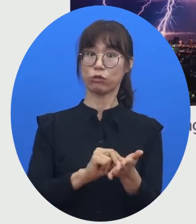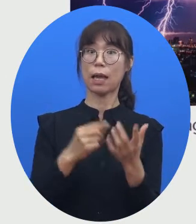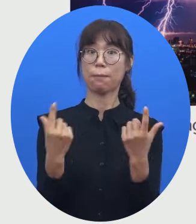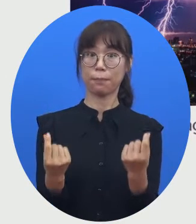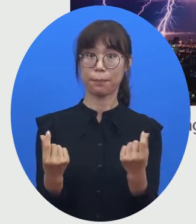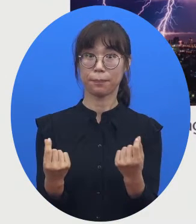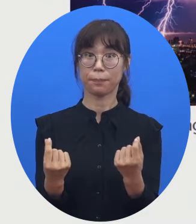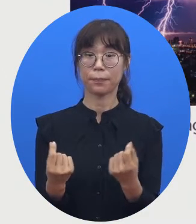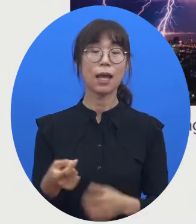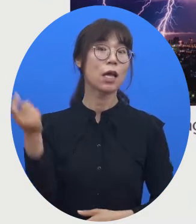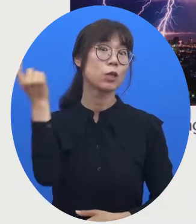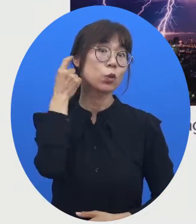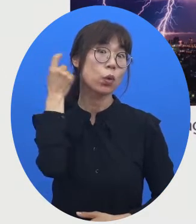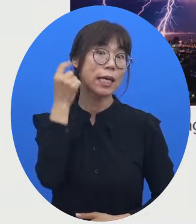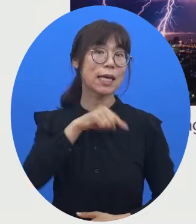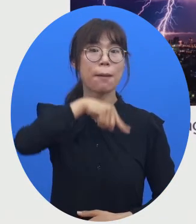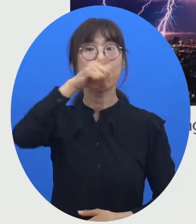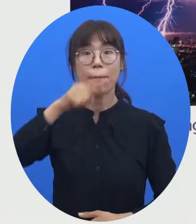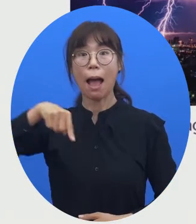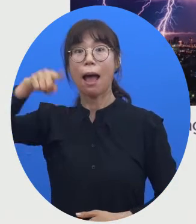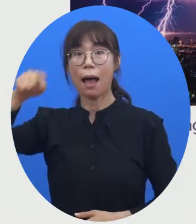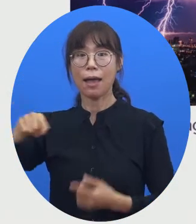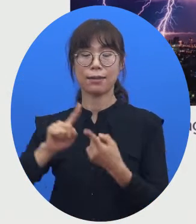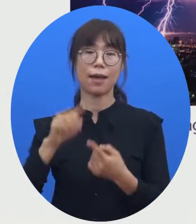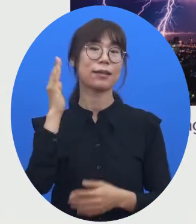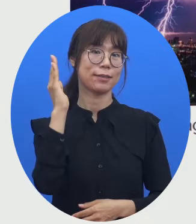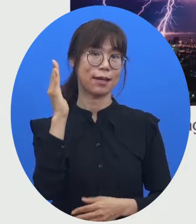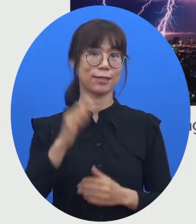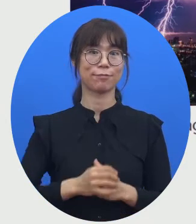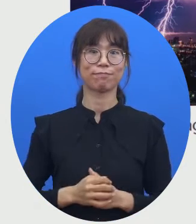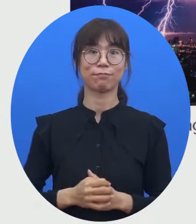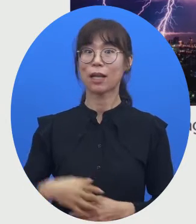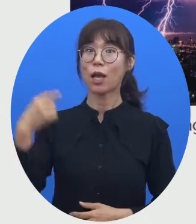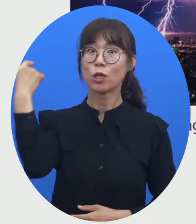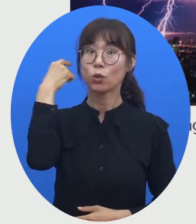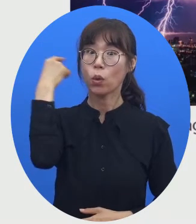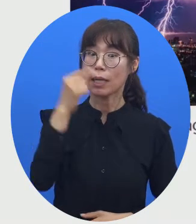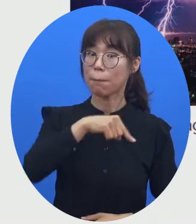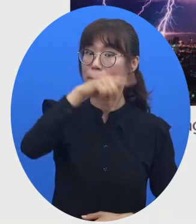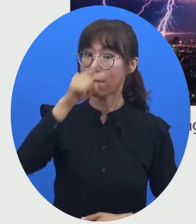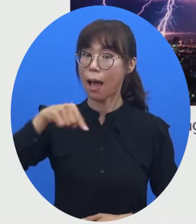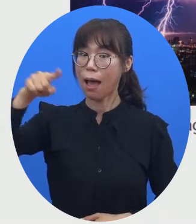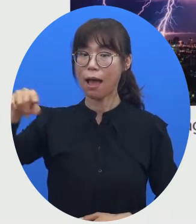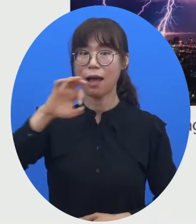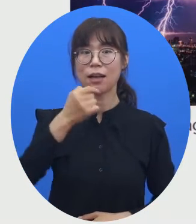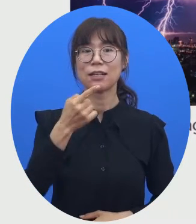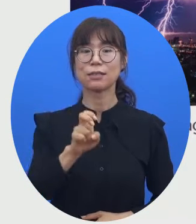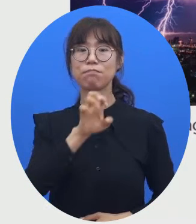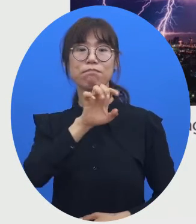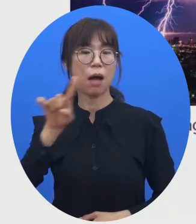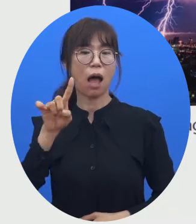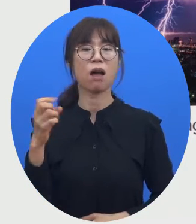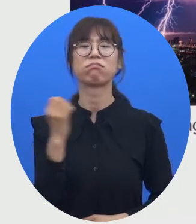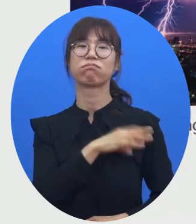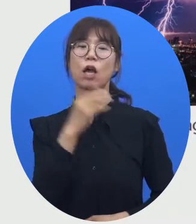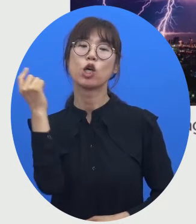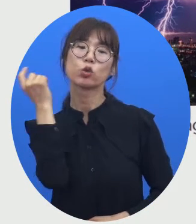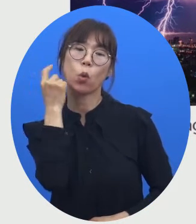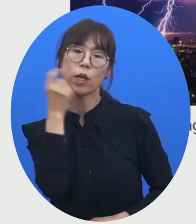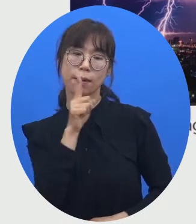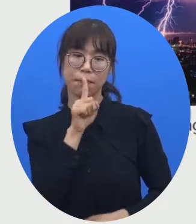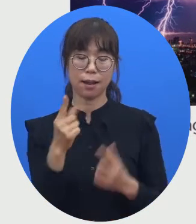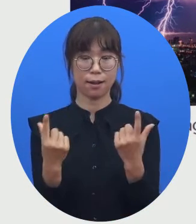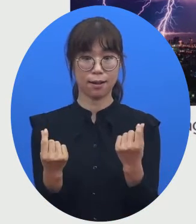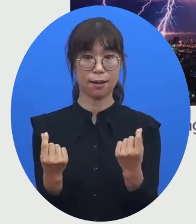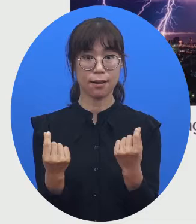우리가 음파에 대한 이야기를 해볼 건데요. 우리가 흔히 소리라고도 부르기도 하죠. 그런데 이